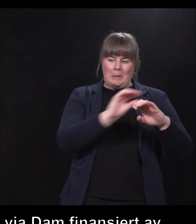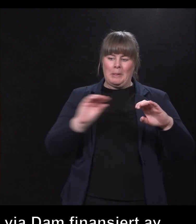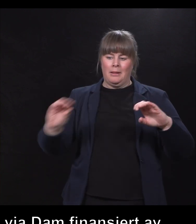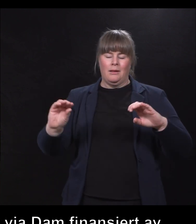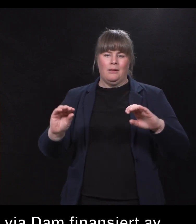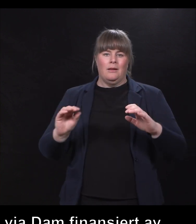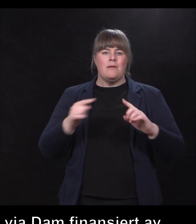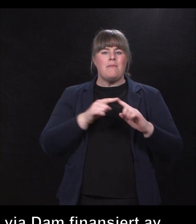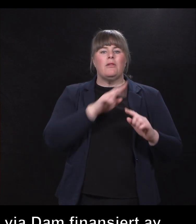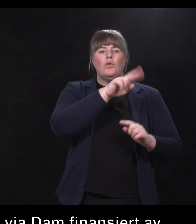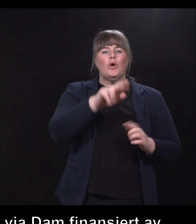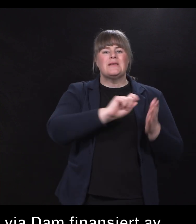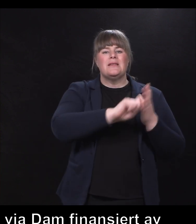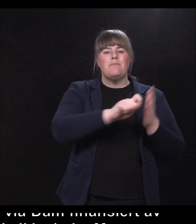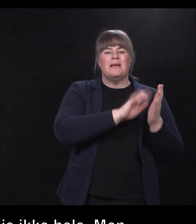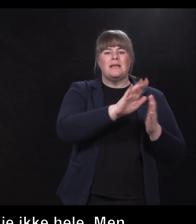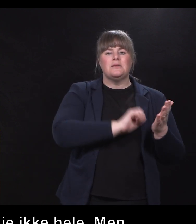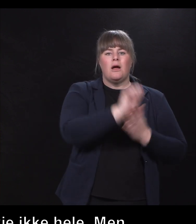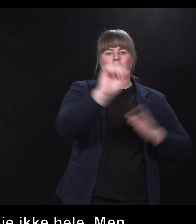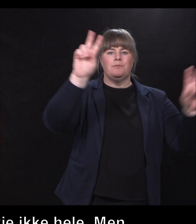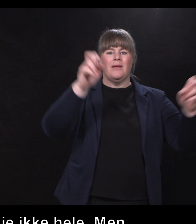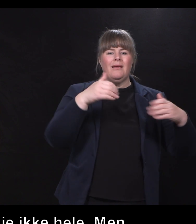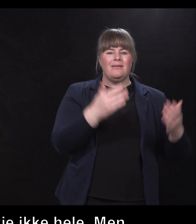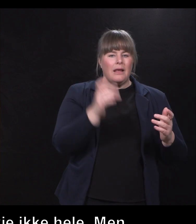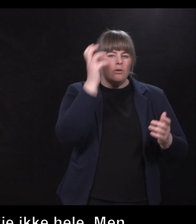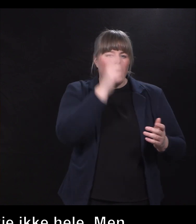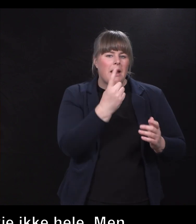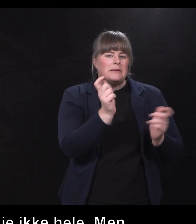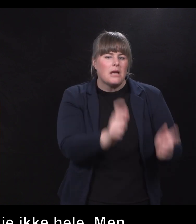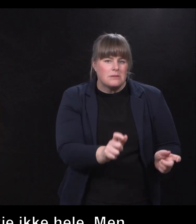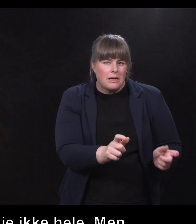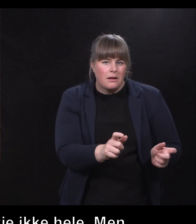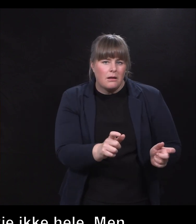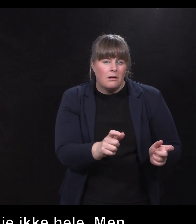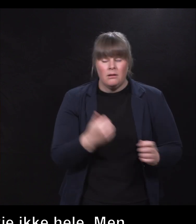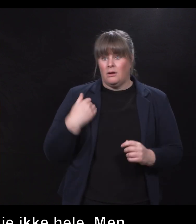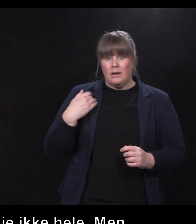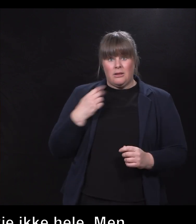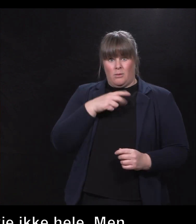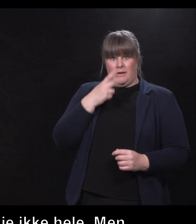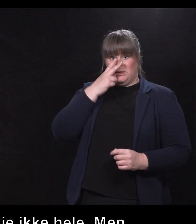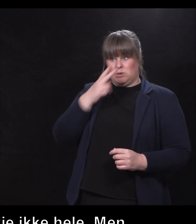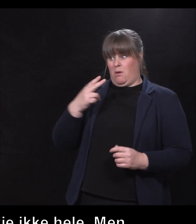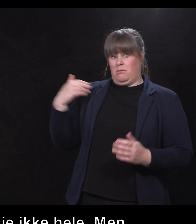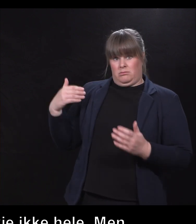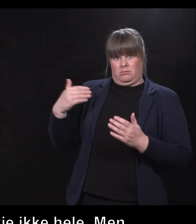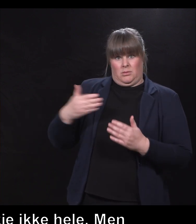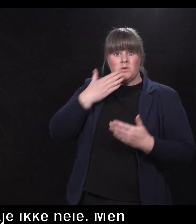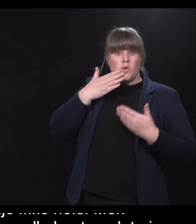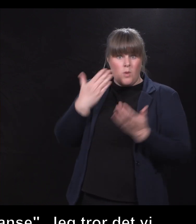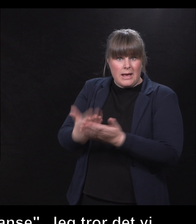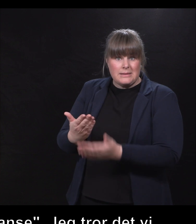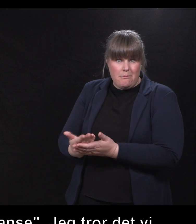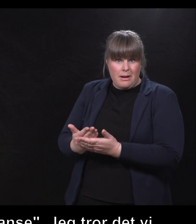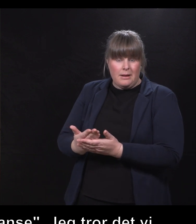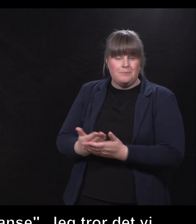slagordet til Norsk Tipping er «Gi drømmen en sjanse». Jeg tror det vi har sett i dag er gode eksempler på det, hvert fall.